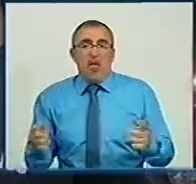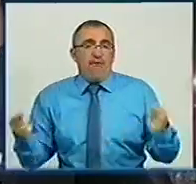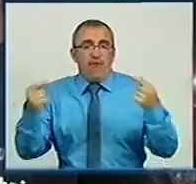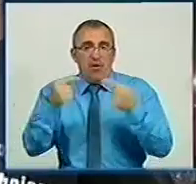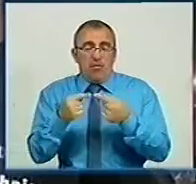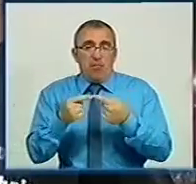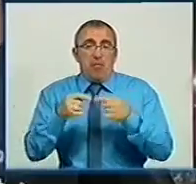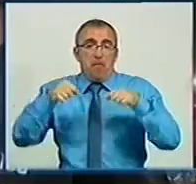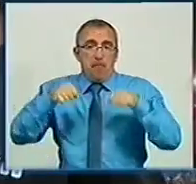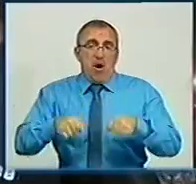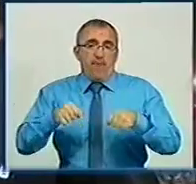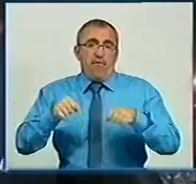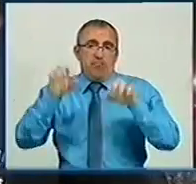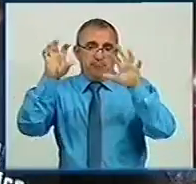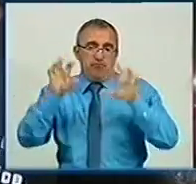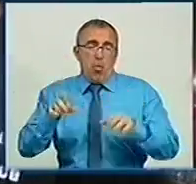правам людини.